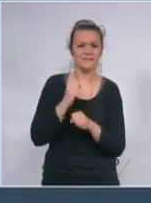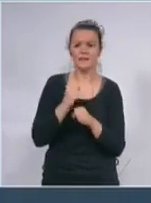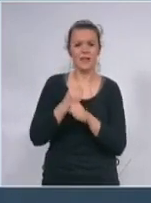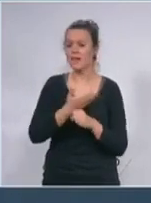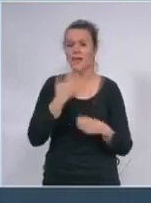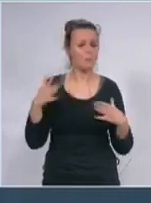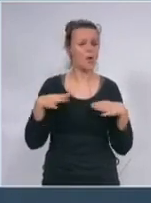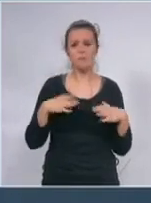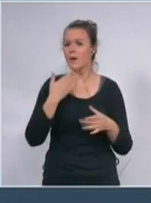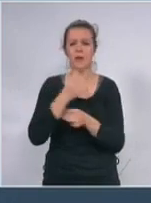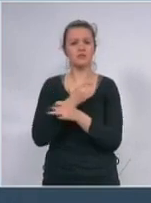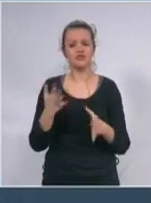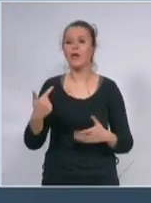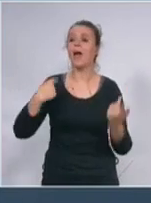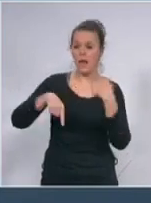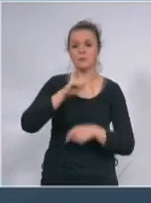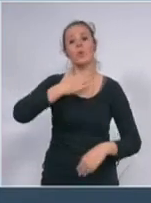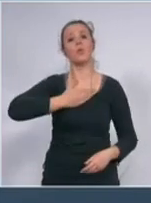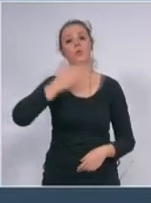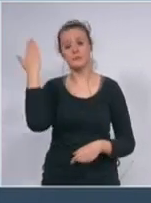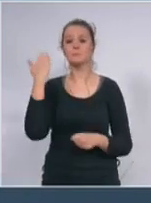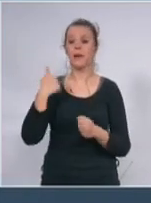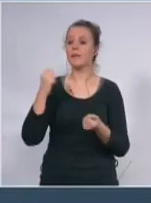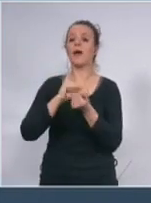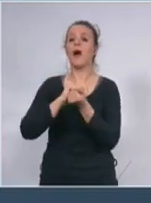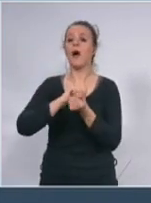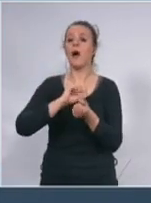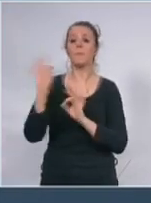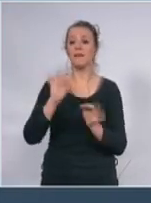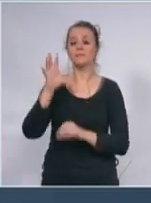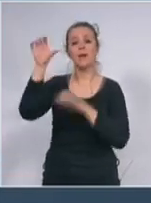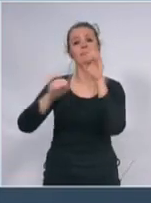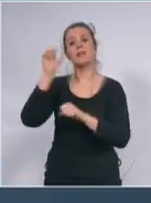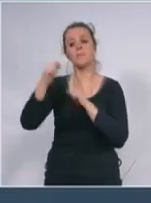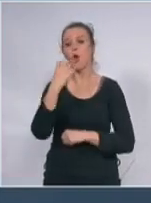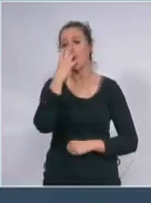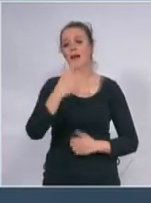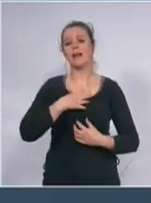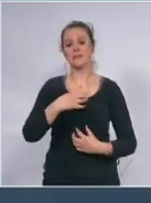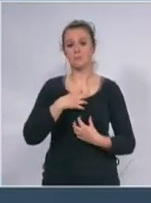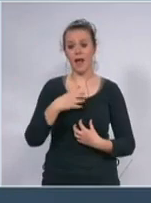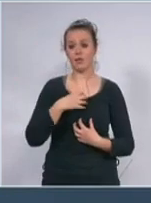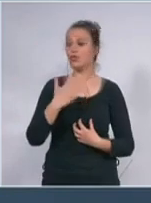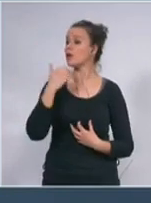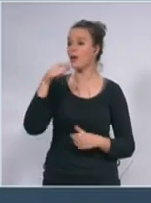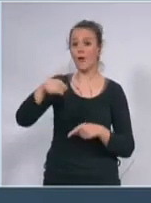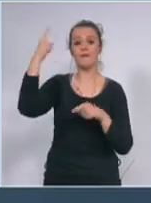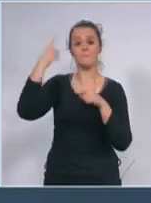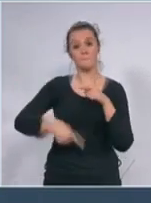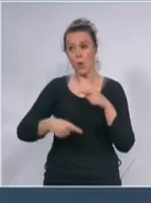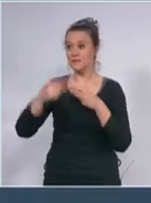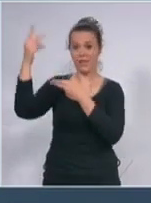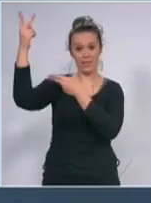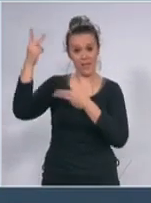Da smo uspjeli da obezbedimo sanja mnogo respiratora. čini mi se ako ova poslednja tranša uspe više